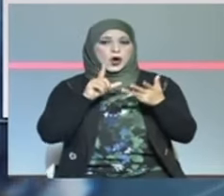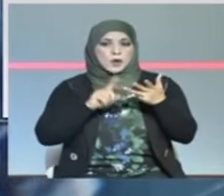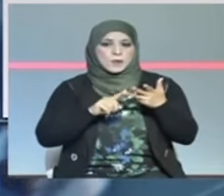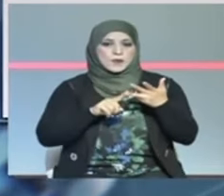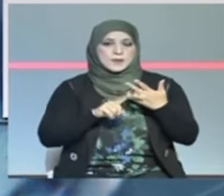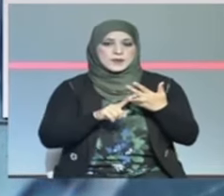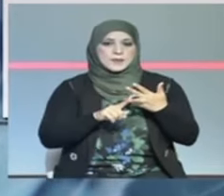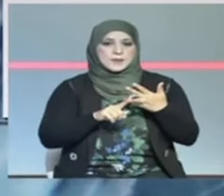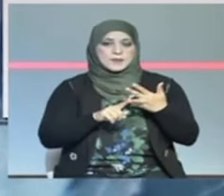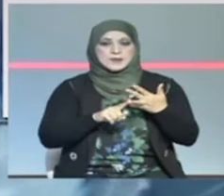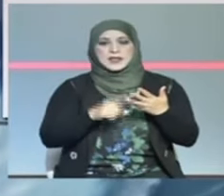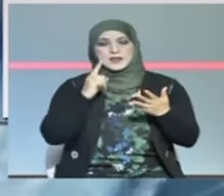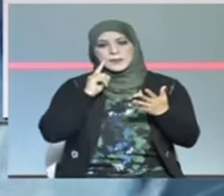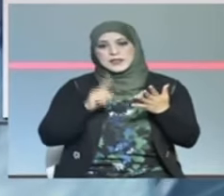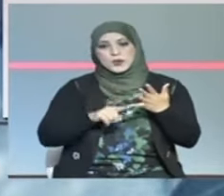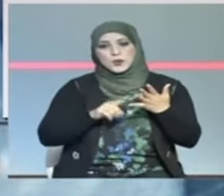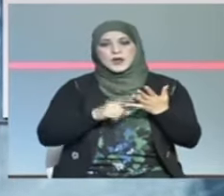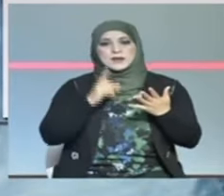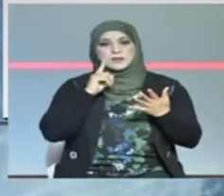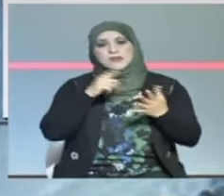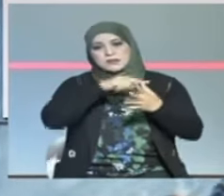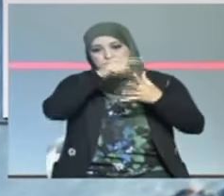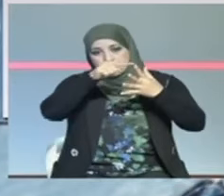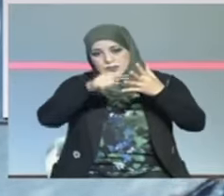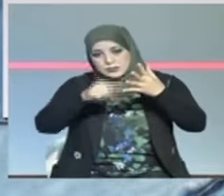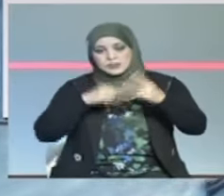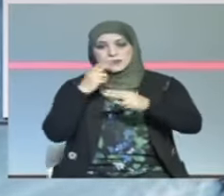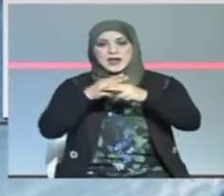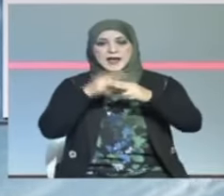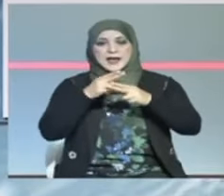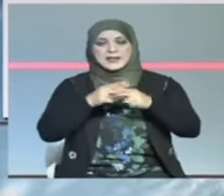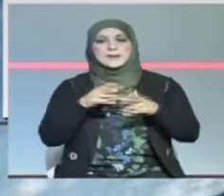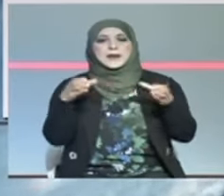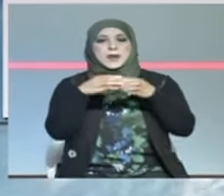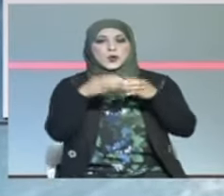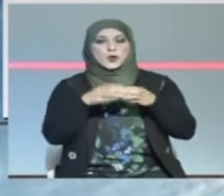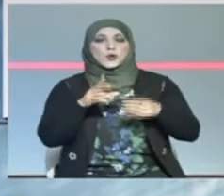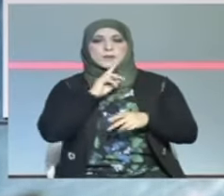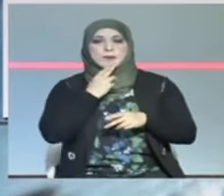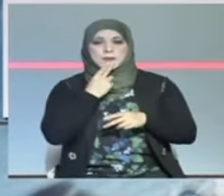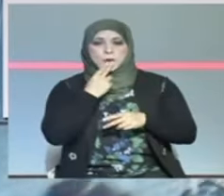بعلي ومحرز المالكي ونعيم حسني وأمير لصيف